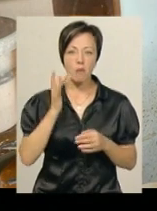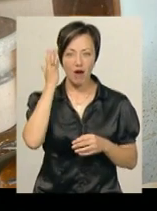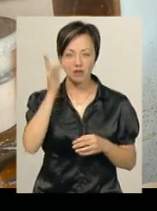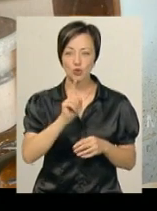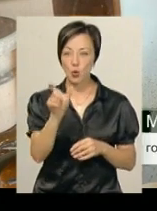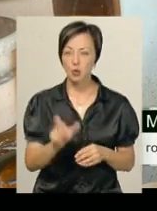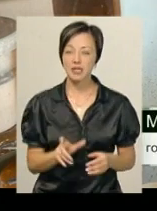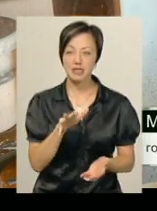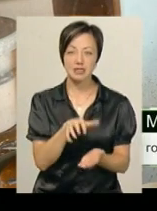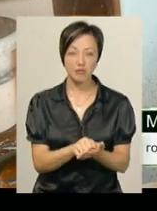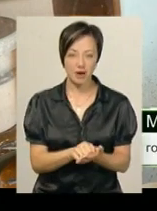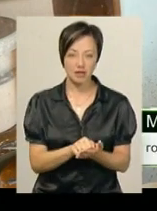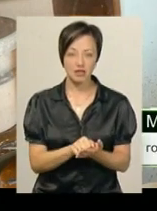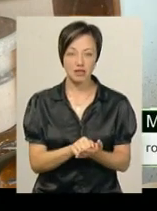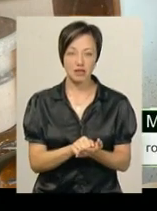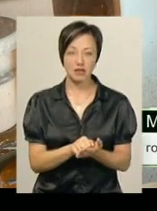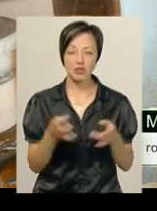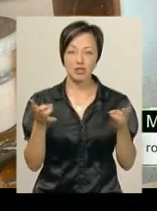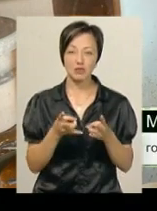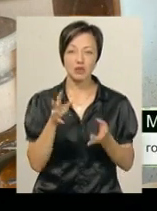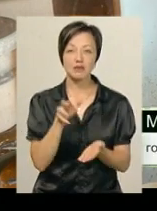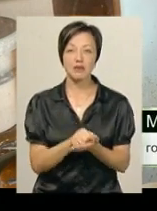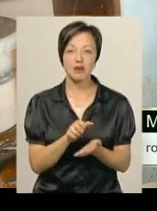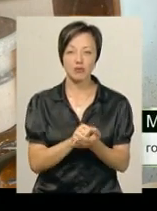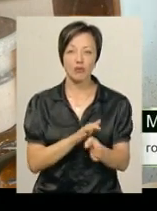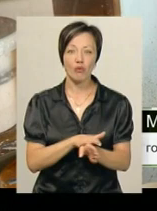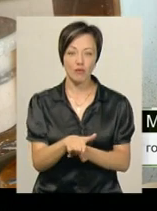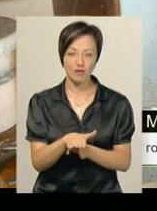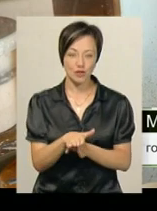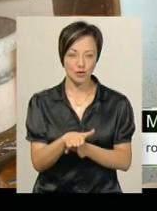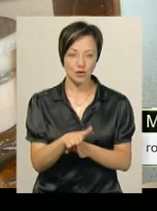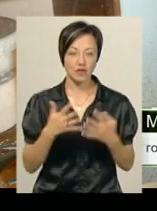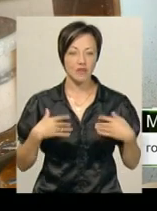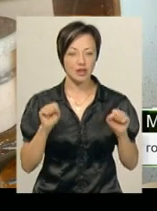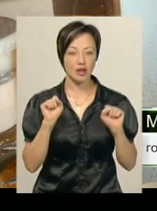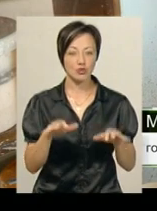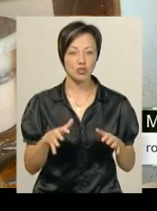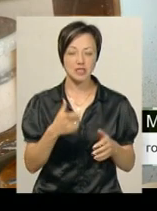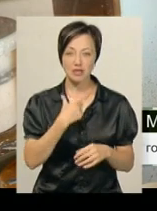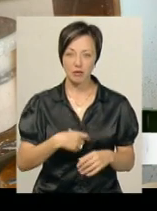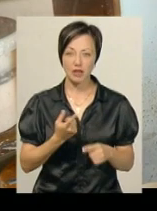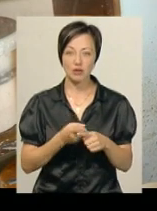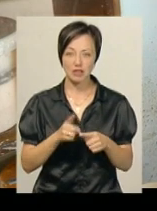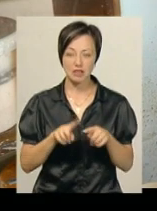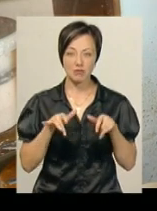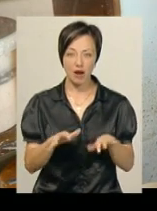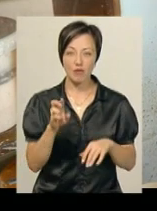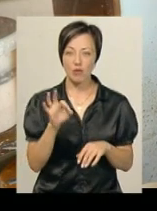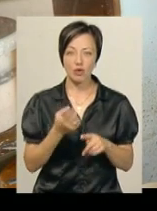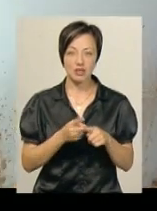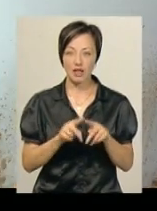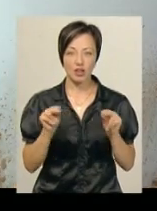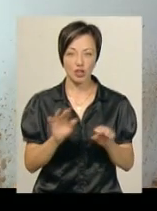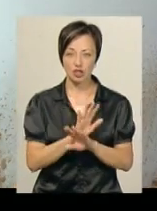займається, потрібно займатися повністю, віддаючи себе тому, тій справі, бо це буде не